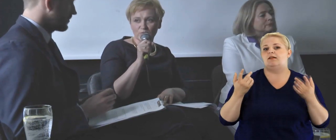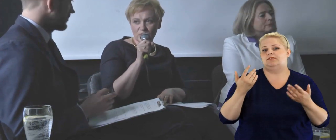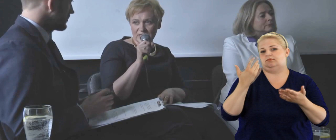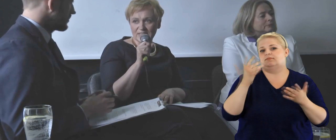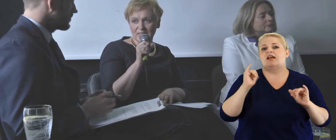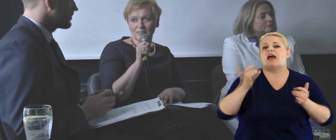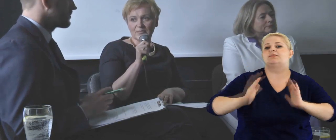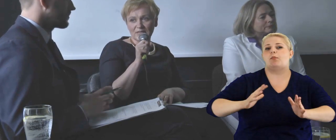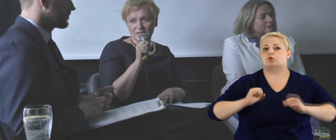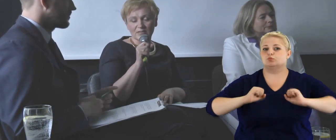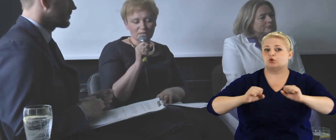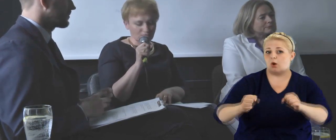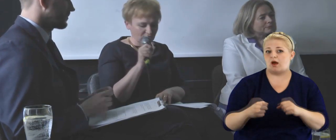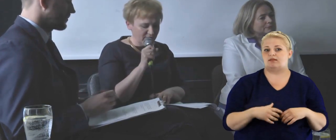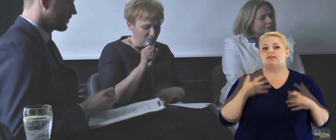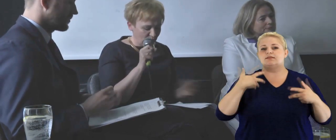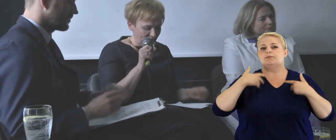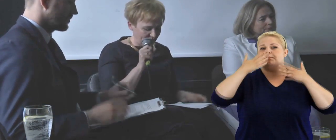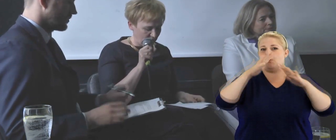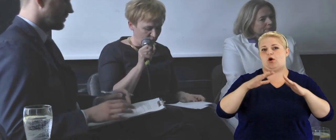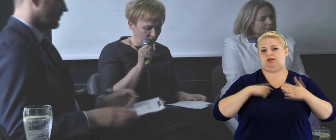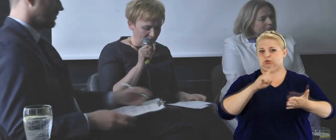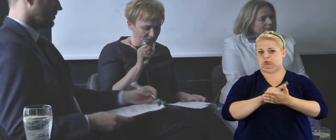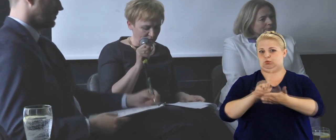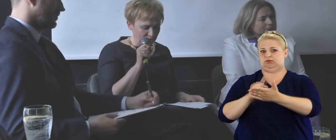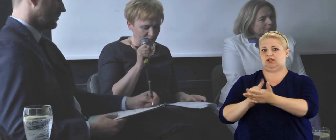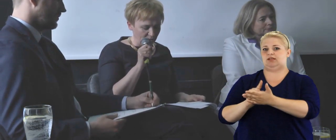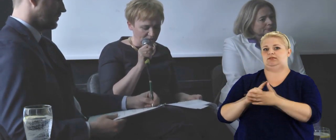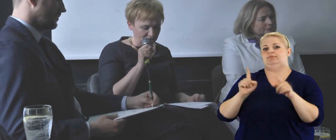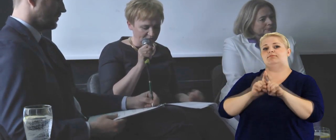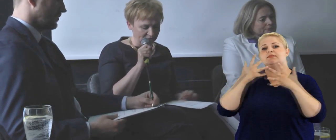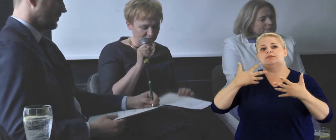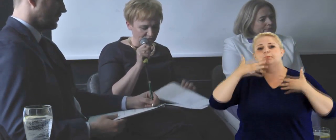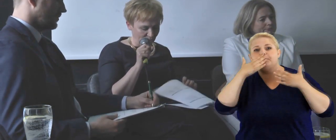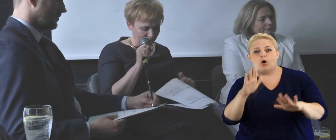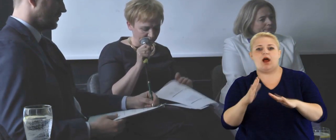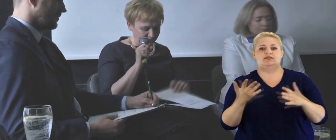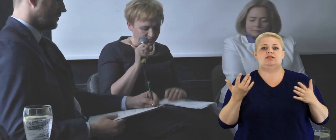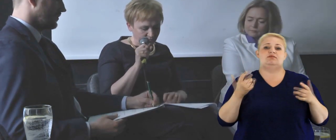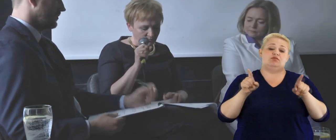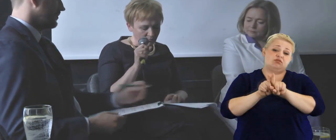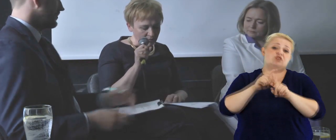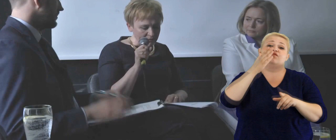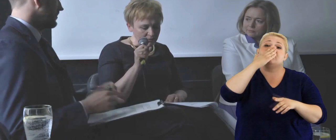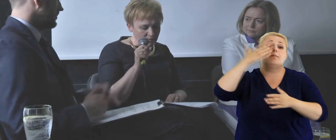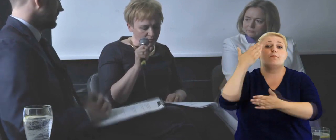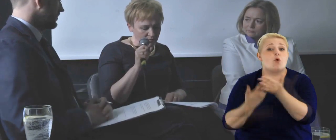chcemy nazwać sukcesem, czy ewentualnie pokazać porażkę takich działań.